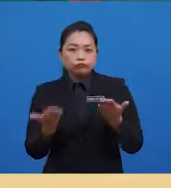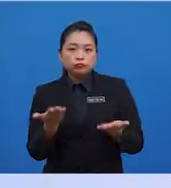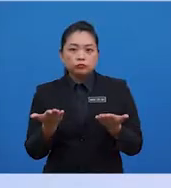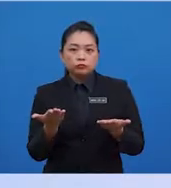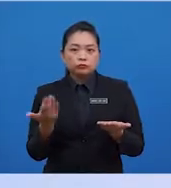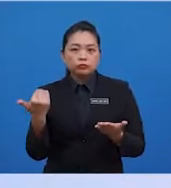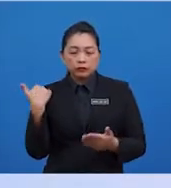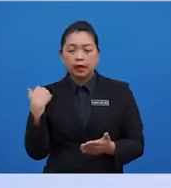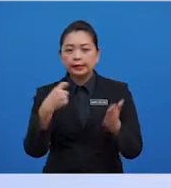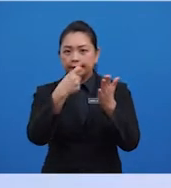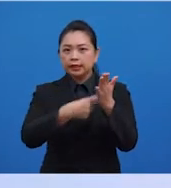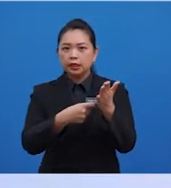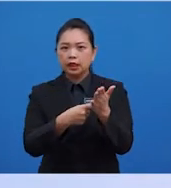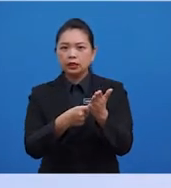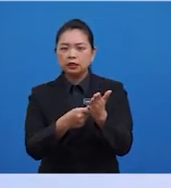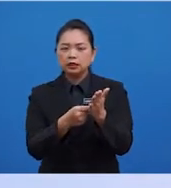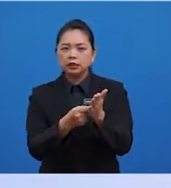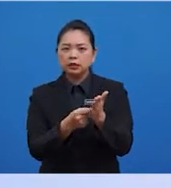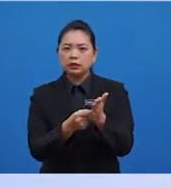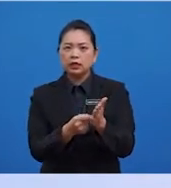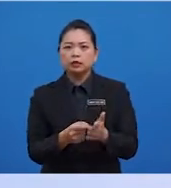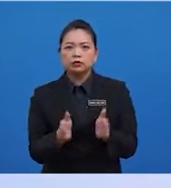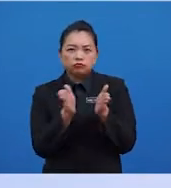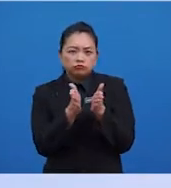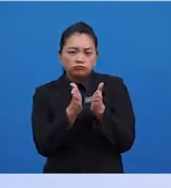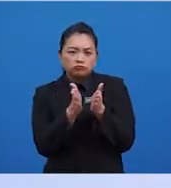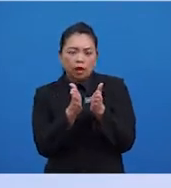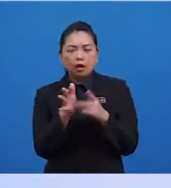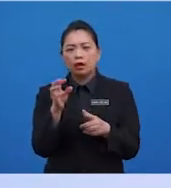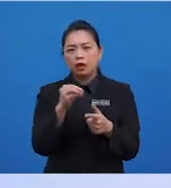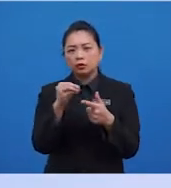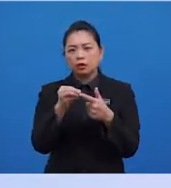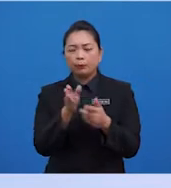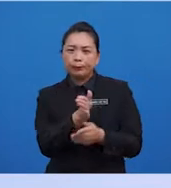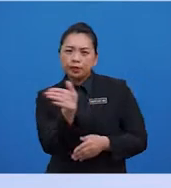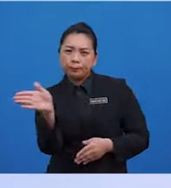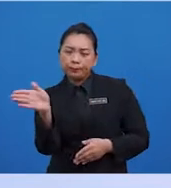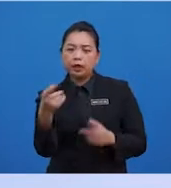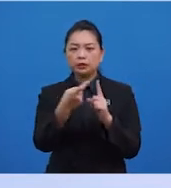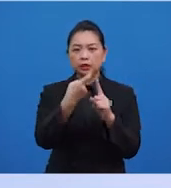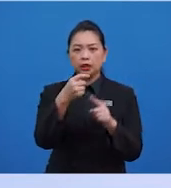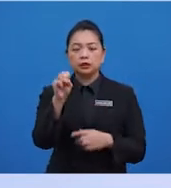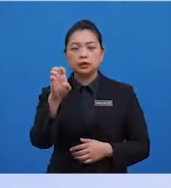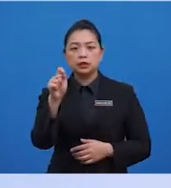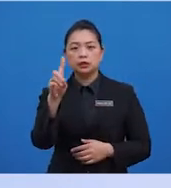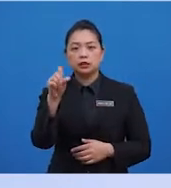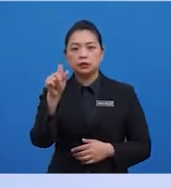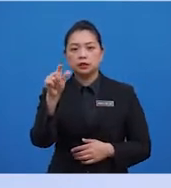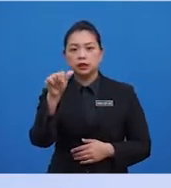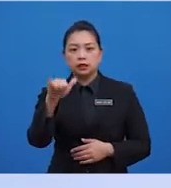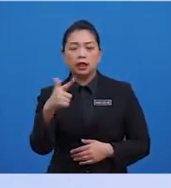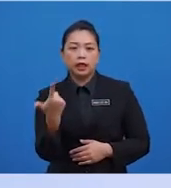mempunyai nilai pencelan. Iaitu nilai cerapan yang menyimpang dari set data yang lain.